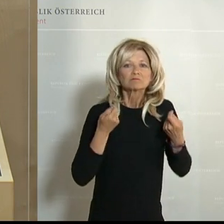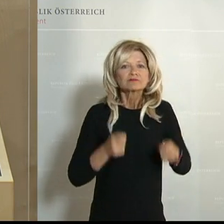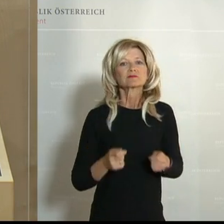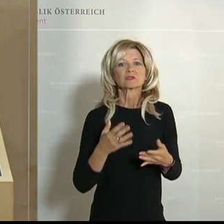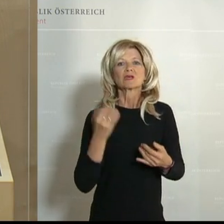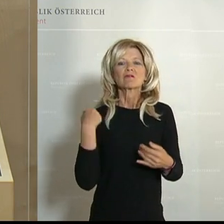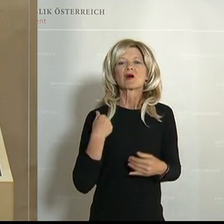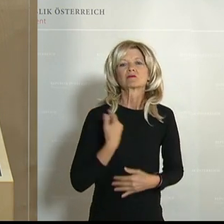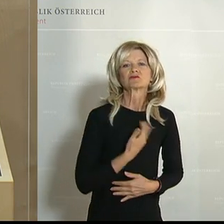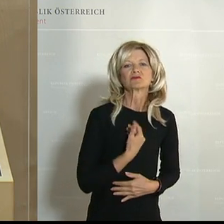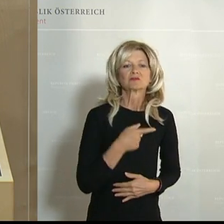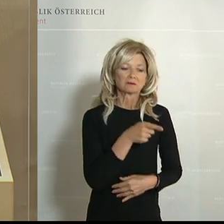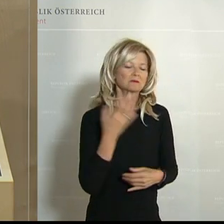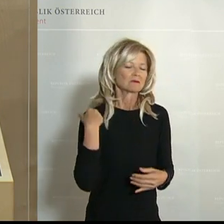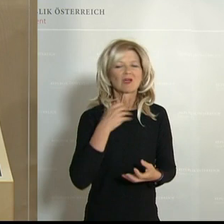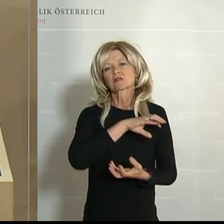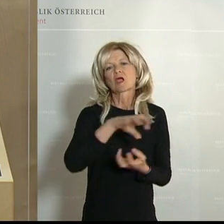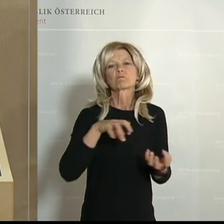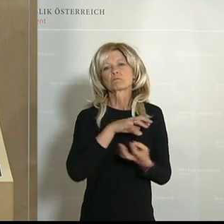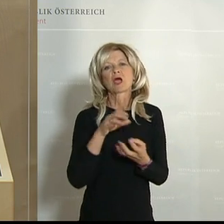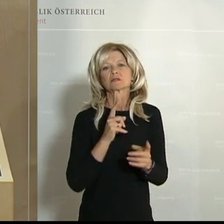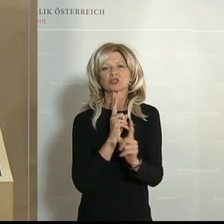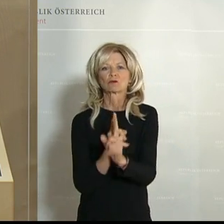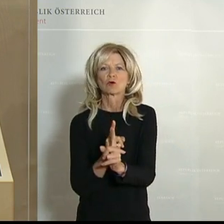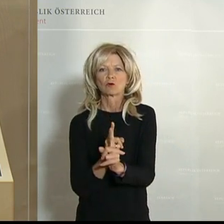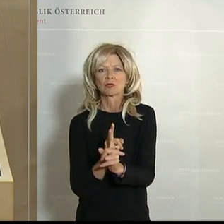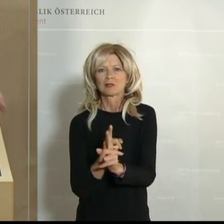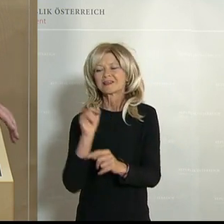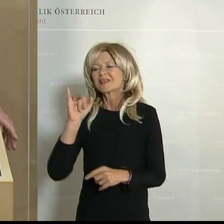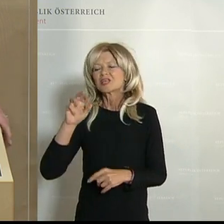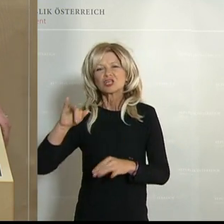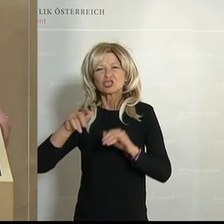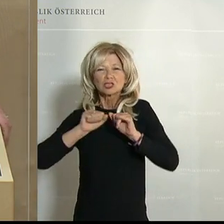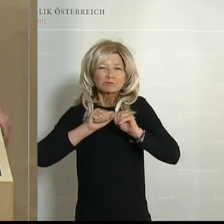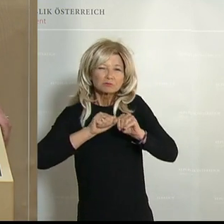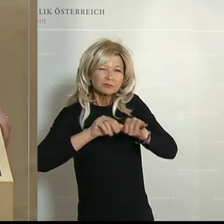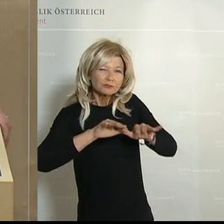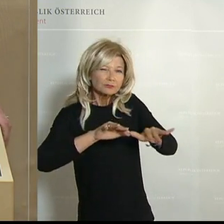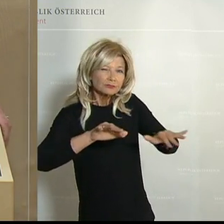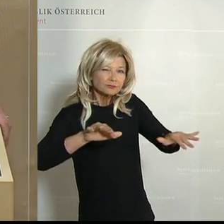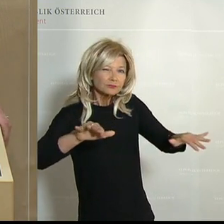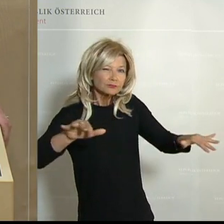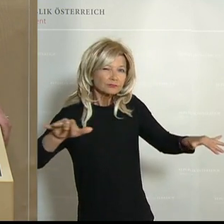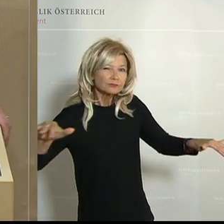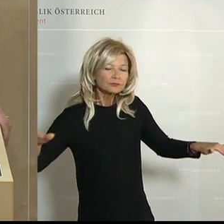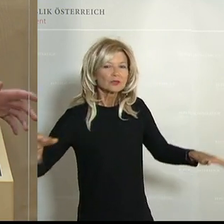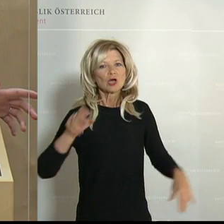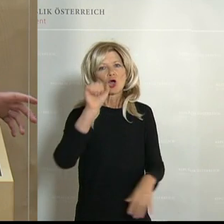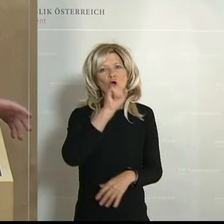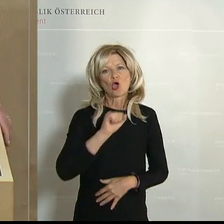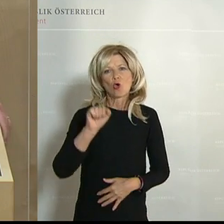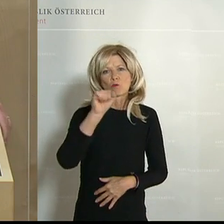dramatische Folgen. Von Ischgl aus verbreitete sich das Virus in ganz Europa. Tausende,